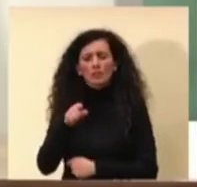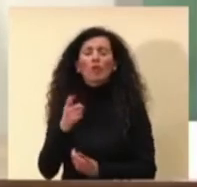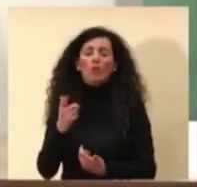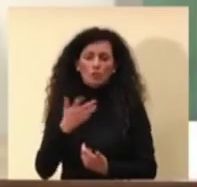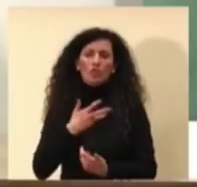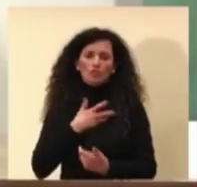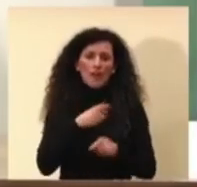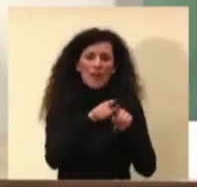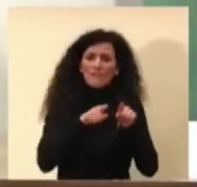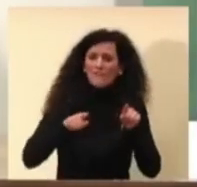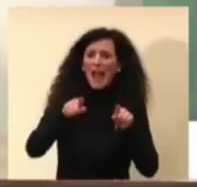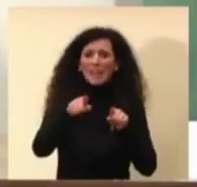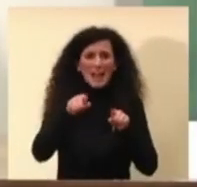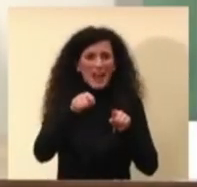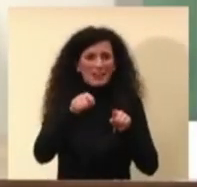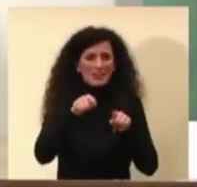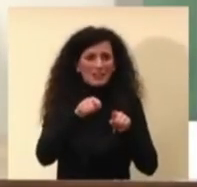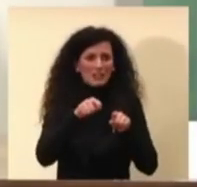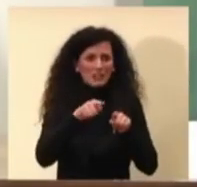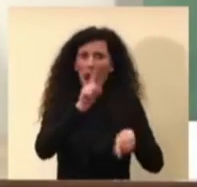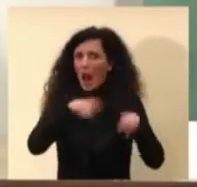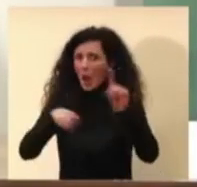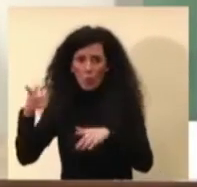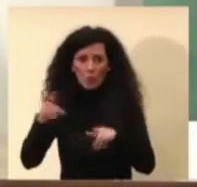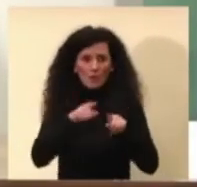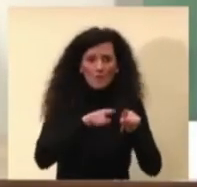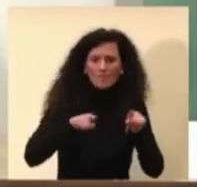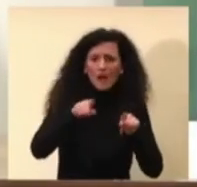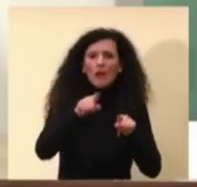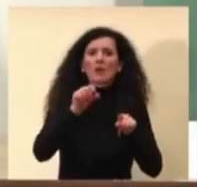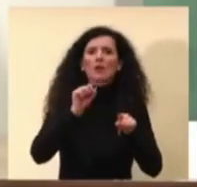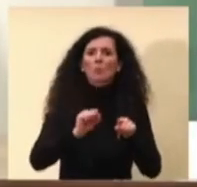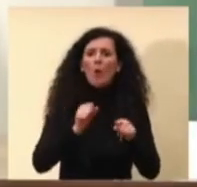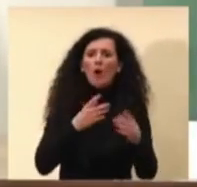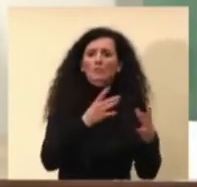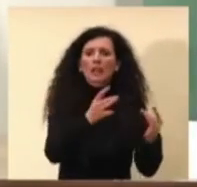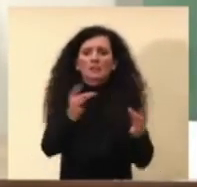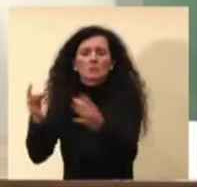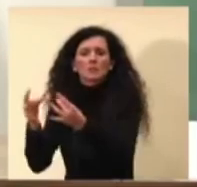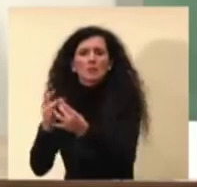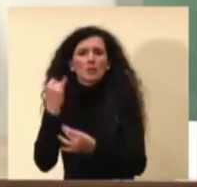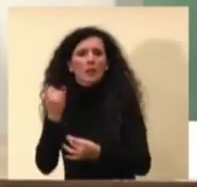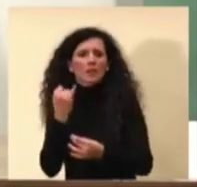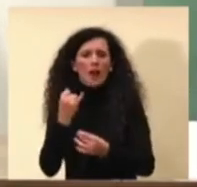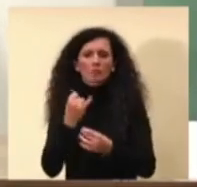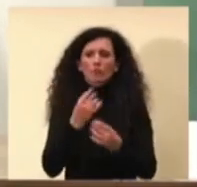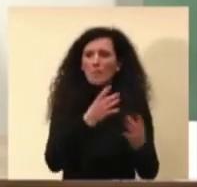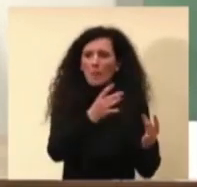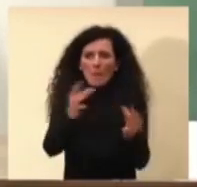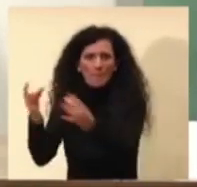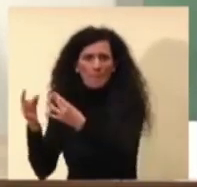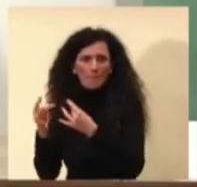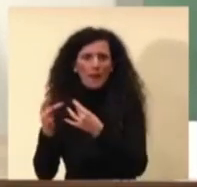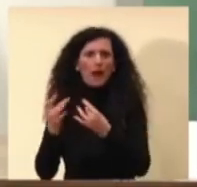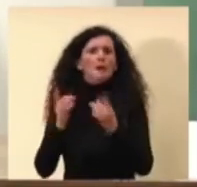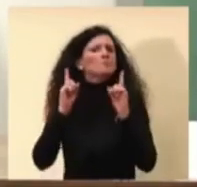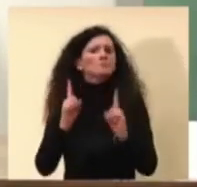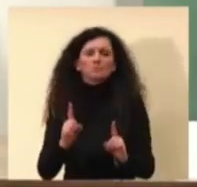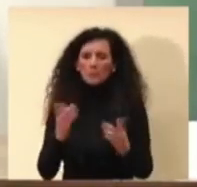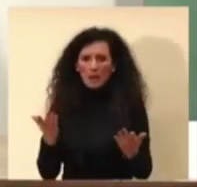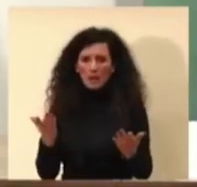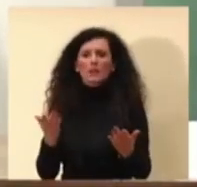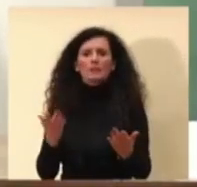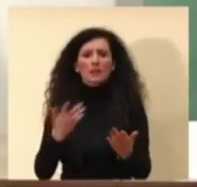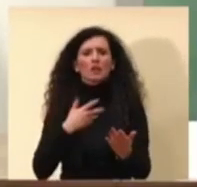più efficaci in termini di trasmissibilità. Dà ovviamente un quadro e